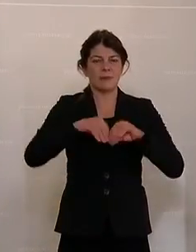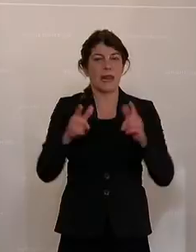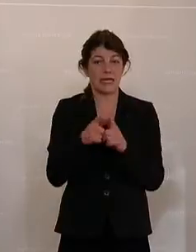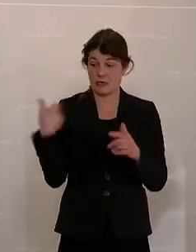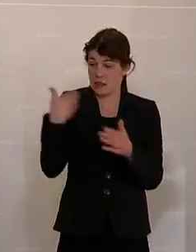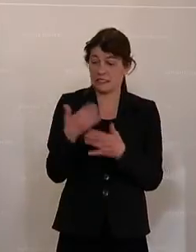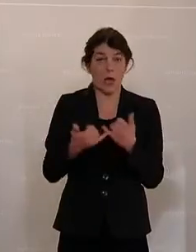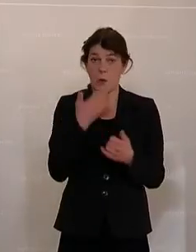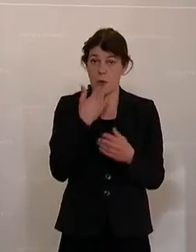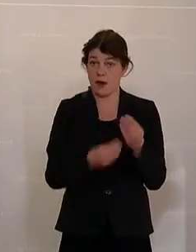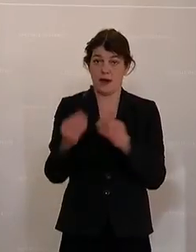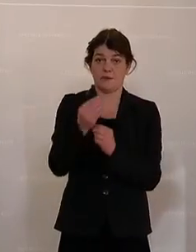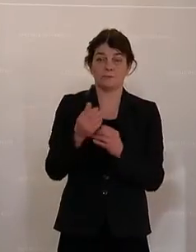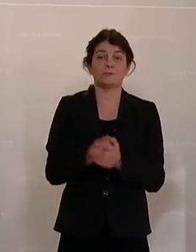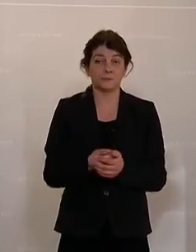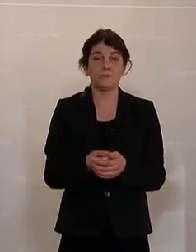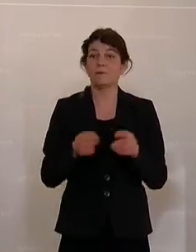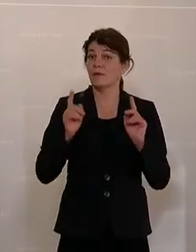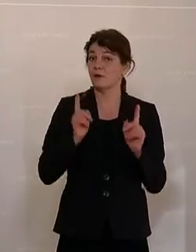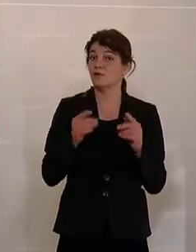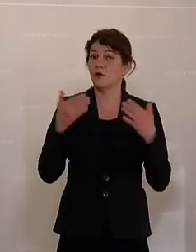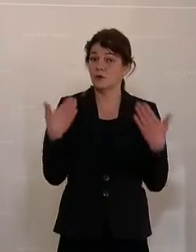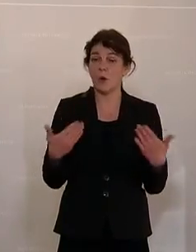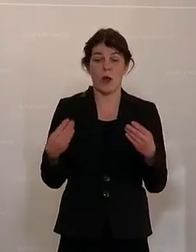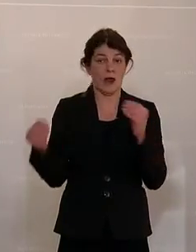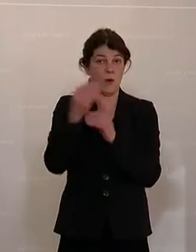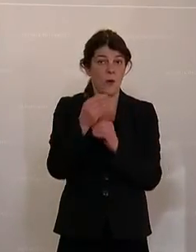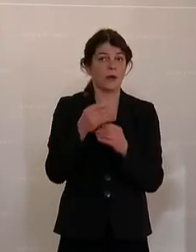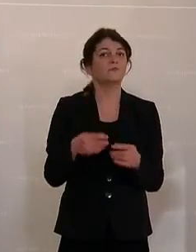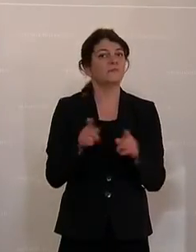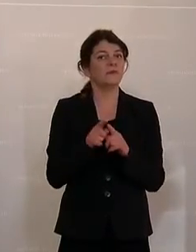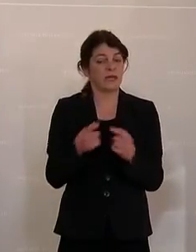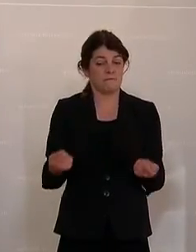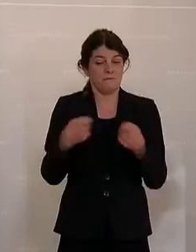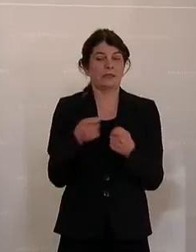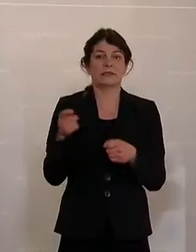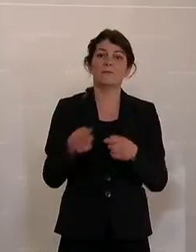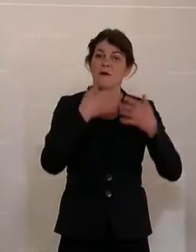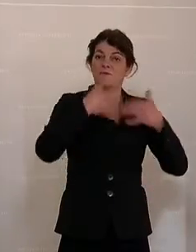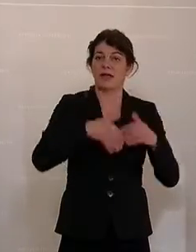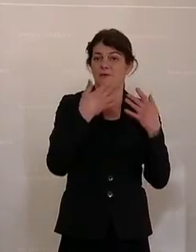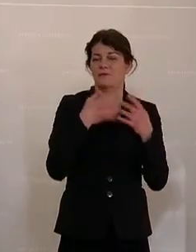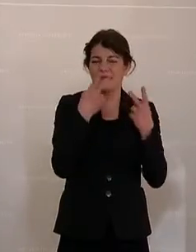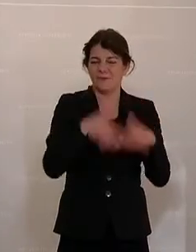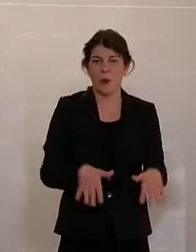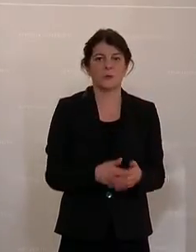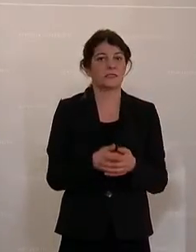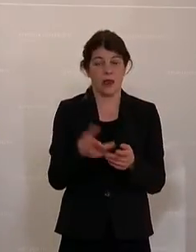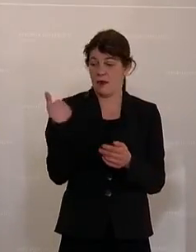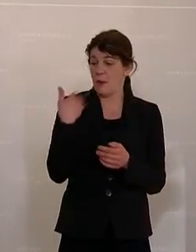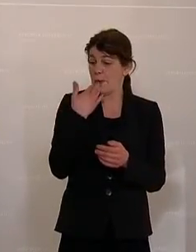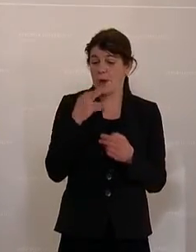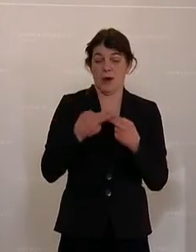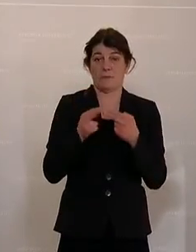Jahren nicht erhöht wurden, in einem Ausmaß erhöht werden, welche den Wertverlust, der durch diese unterlassenen